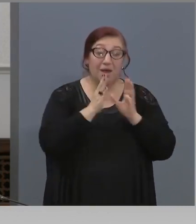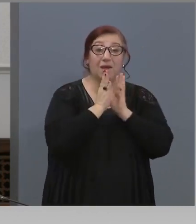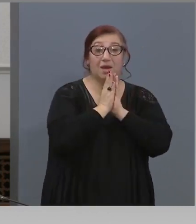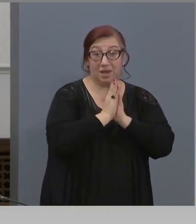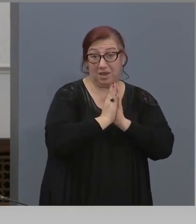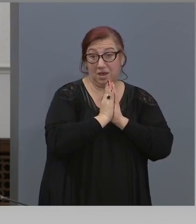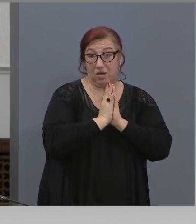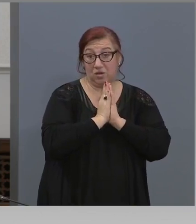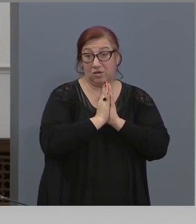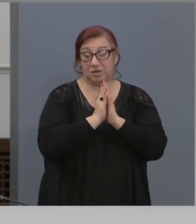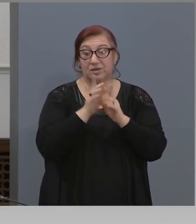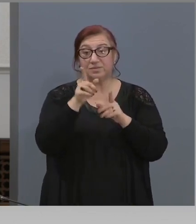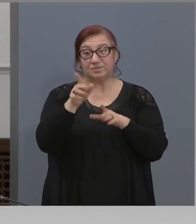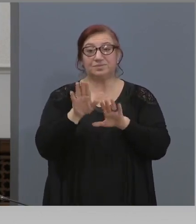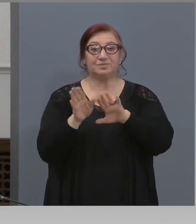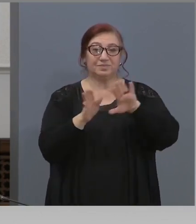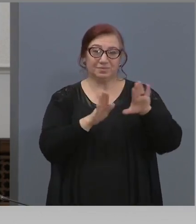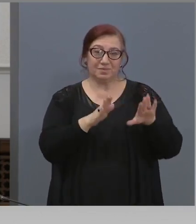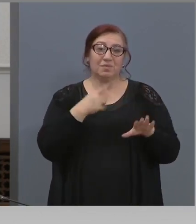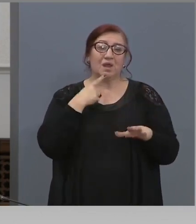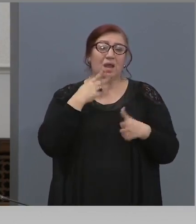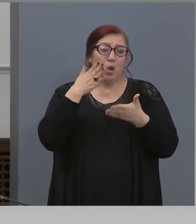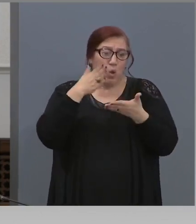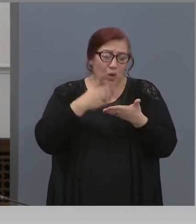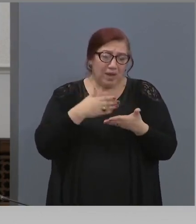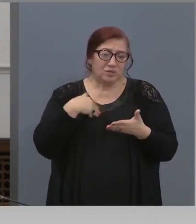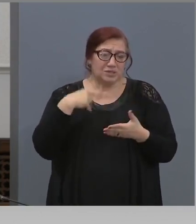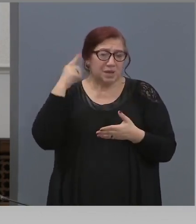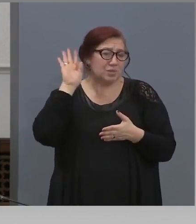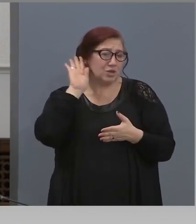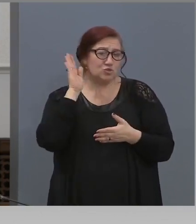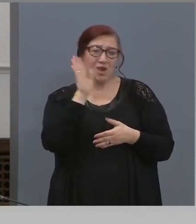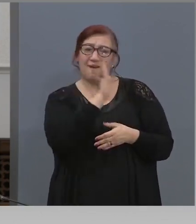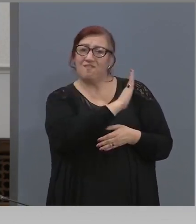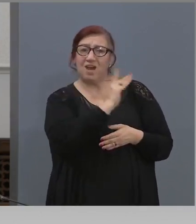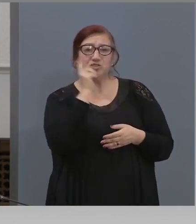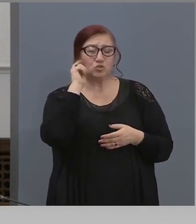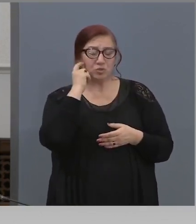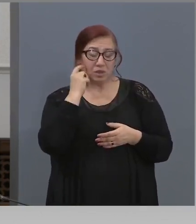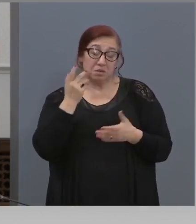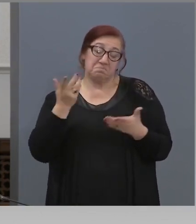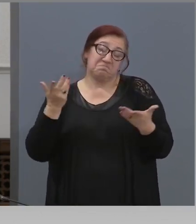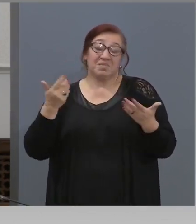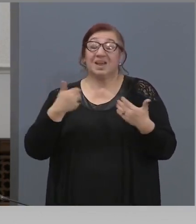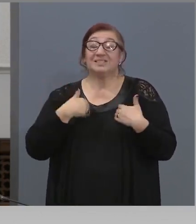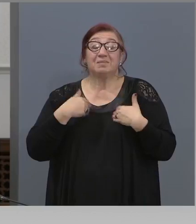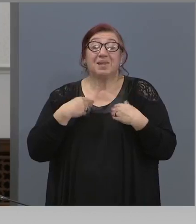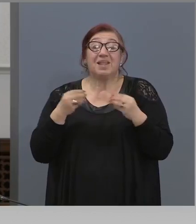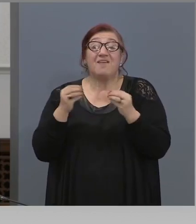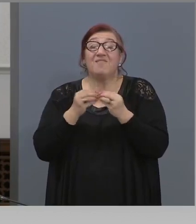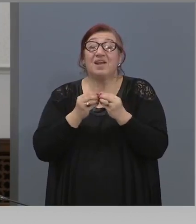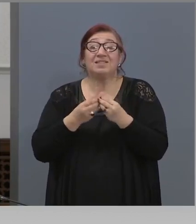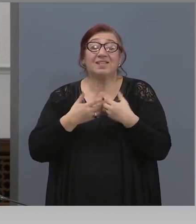Конкретно за този въпрос поисках вашето мнение. Моето мнение че Велик Ден е най-великият ден. Това е,